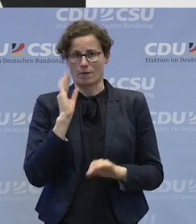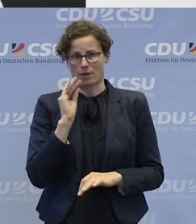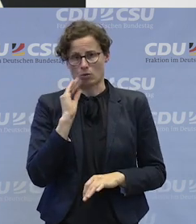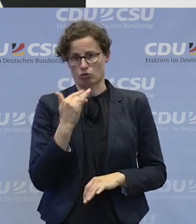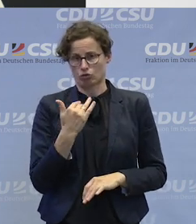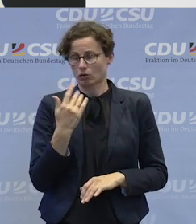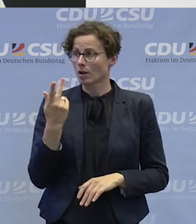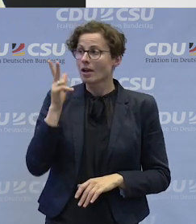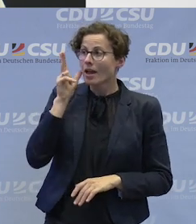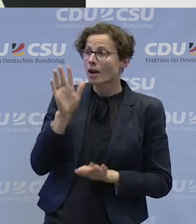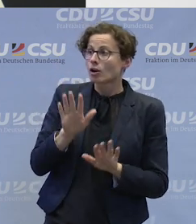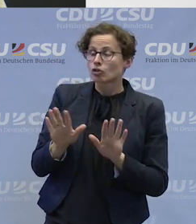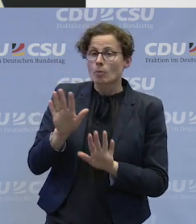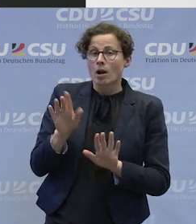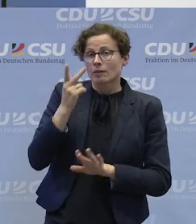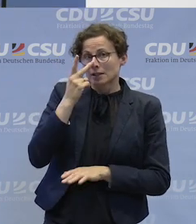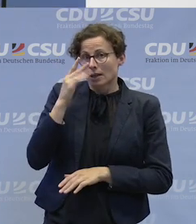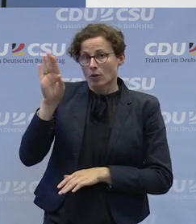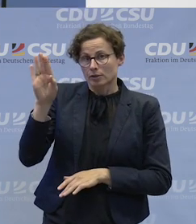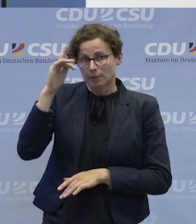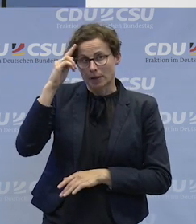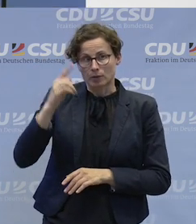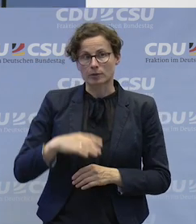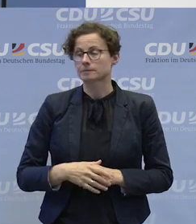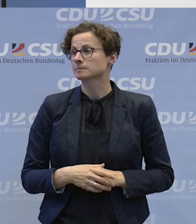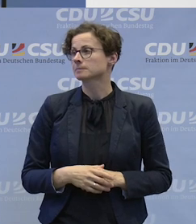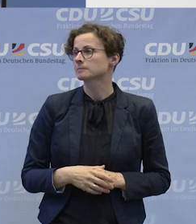aber auch Herr Schummer zu diesem Thema stehen. Bitte.